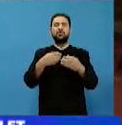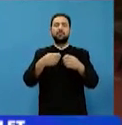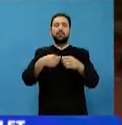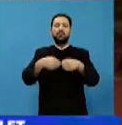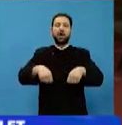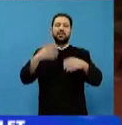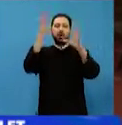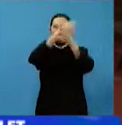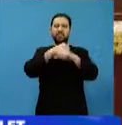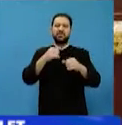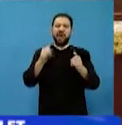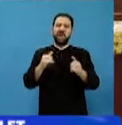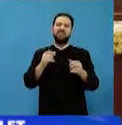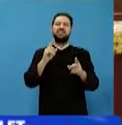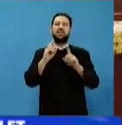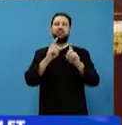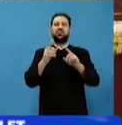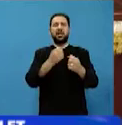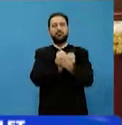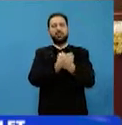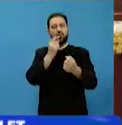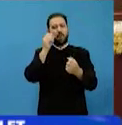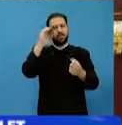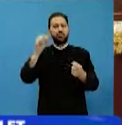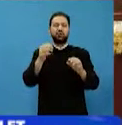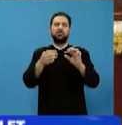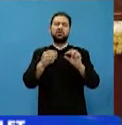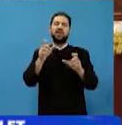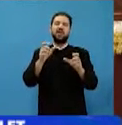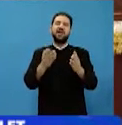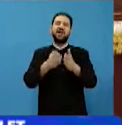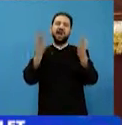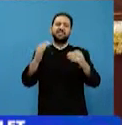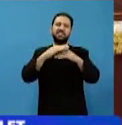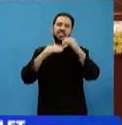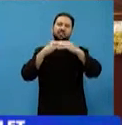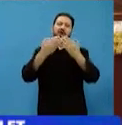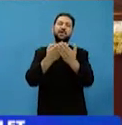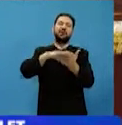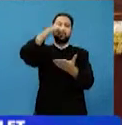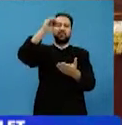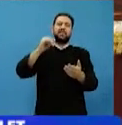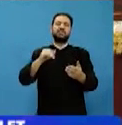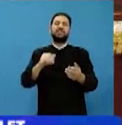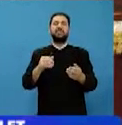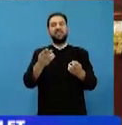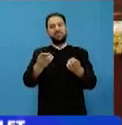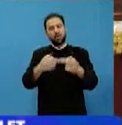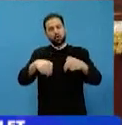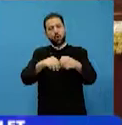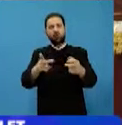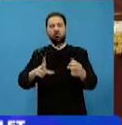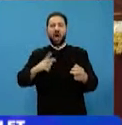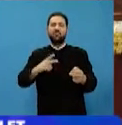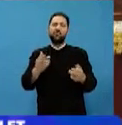pentru suflet despre cărți ziditoare de suflet cuvinte duhovnicești ale Sfântului Paisie Agioritul. Invitatul nostru a fost